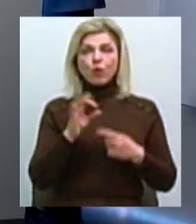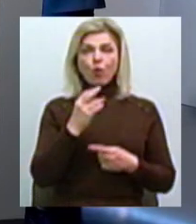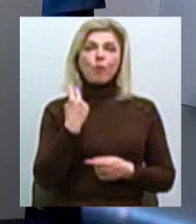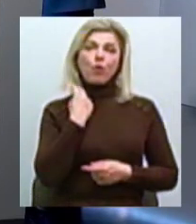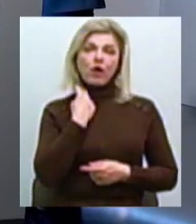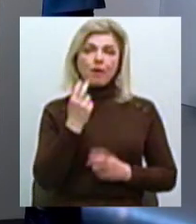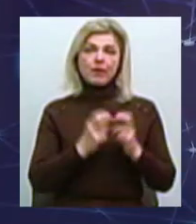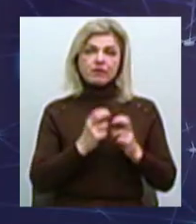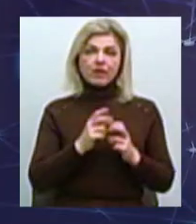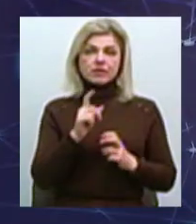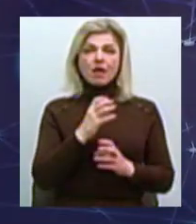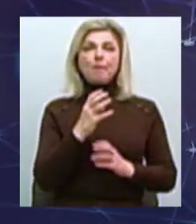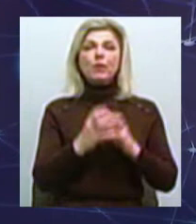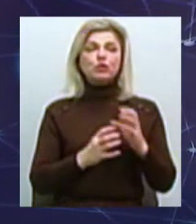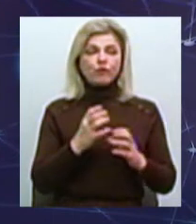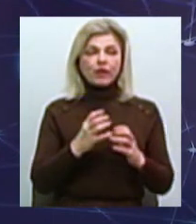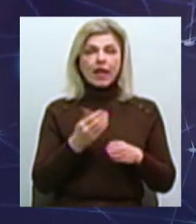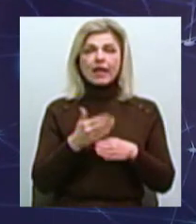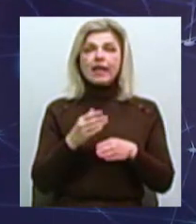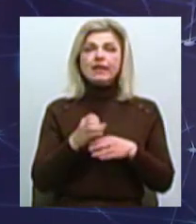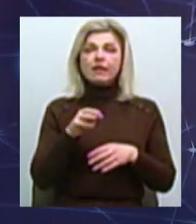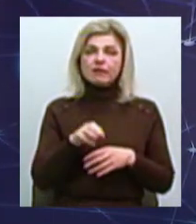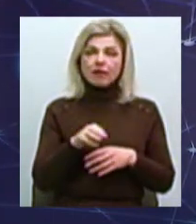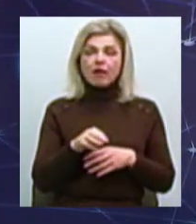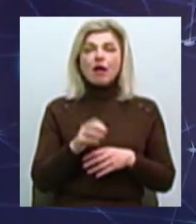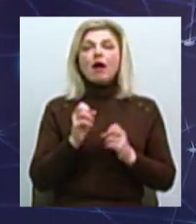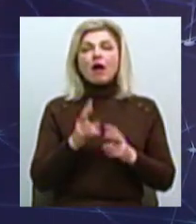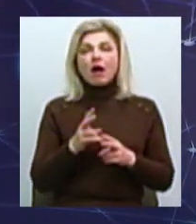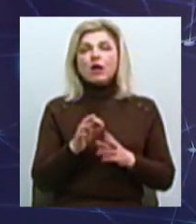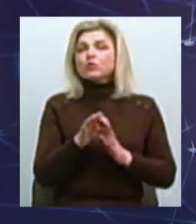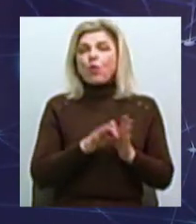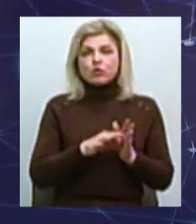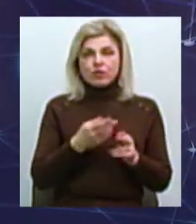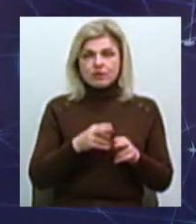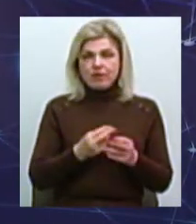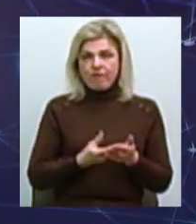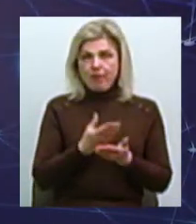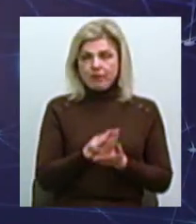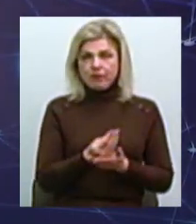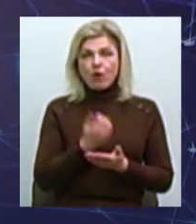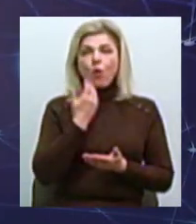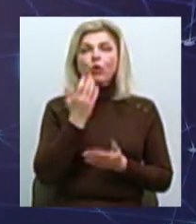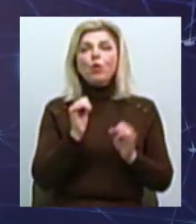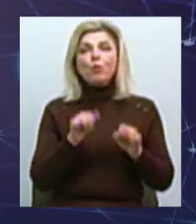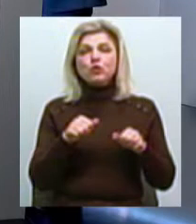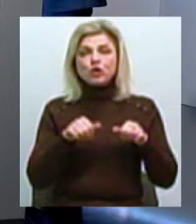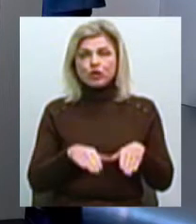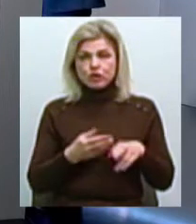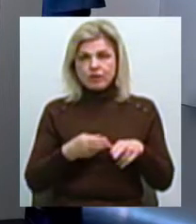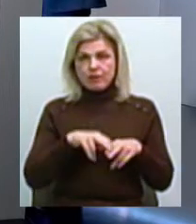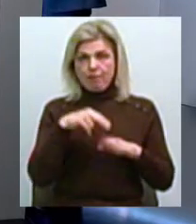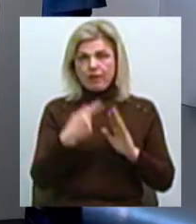підприємства за міжнародним кредитом Наскільки термінові ці виплати і коли може бути вирішено це питання? Ну,